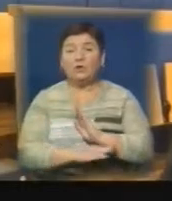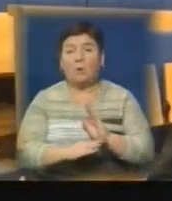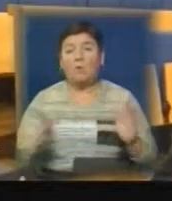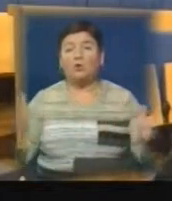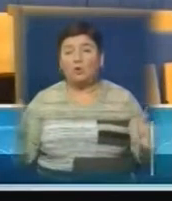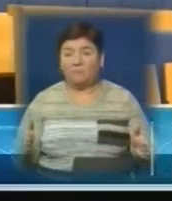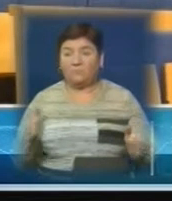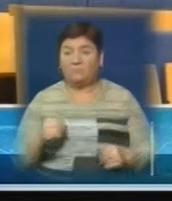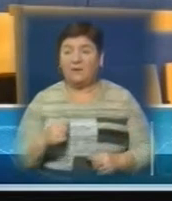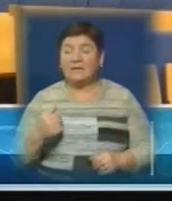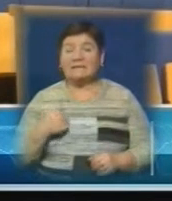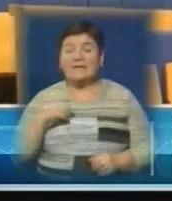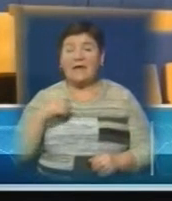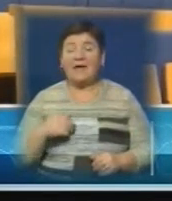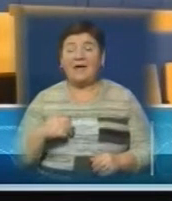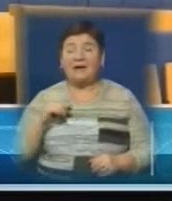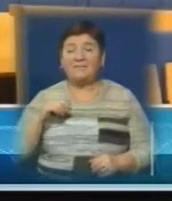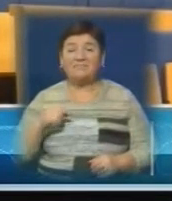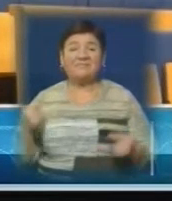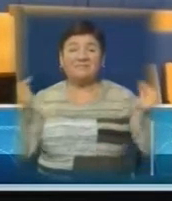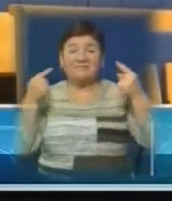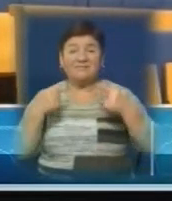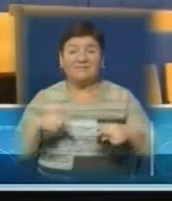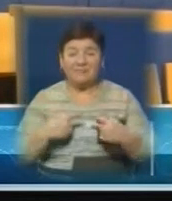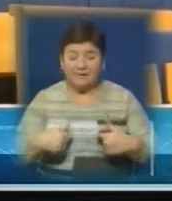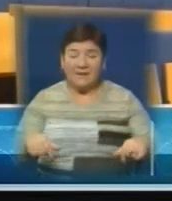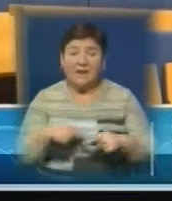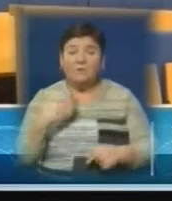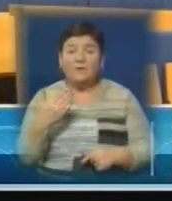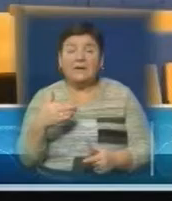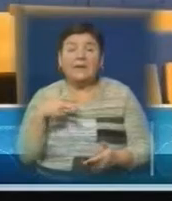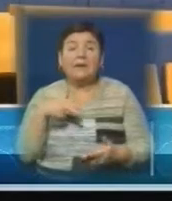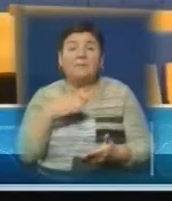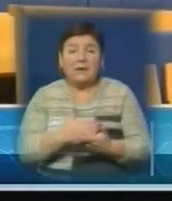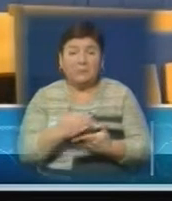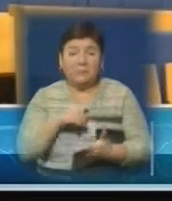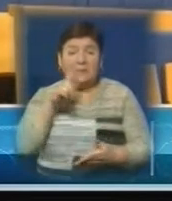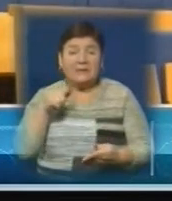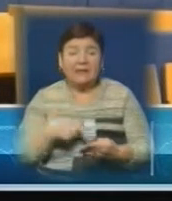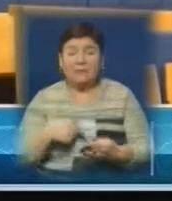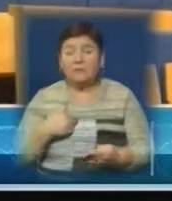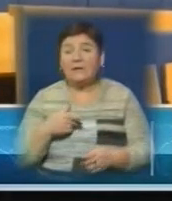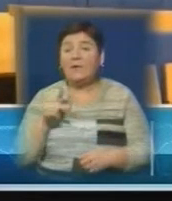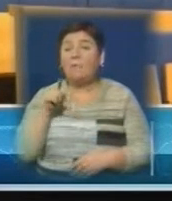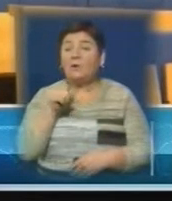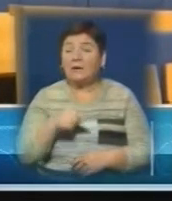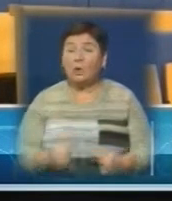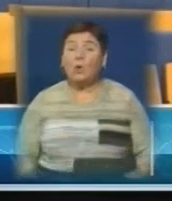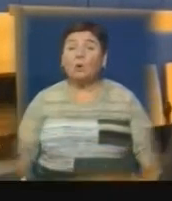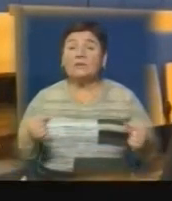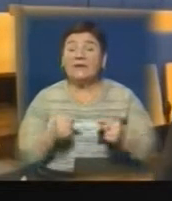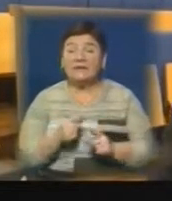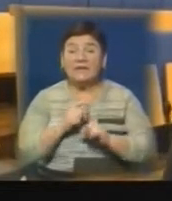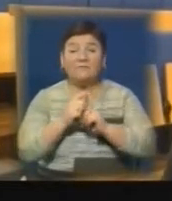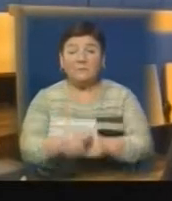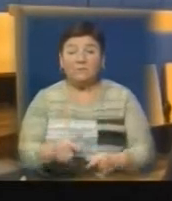Це група критично налаштованих журналістів. Зрозуміло, вони не мають ставити загальні питання. Вони не полягають на конкретних відповідях,